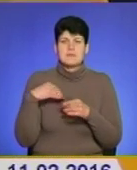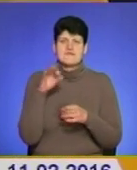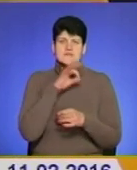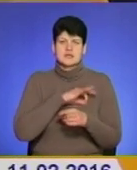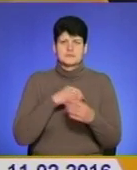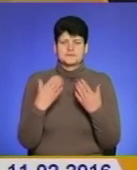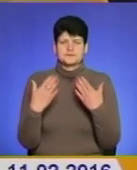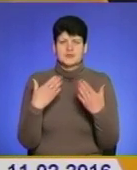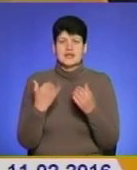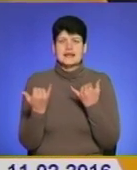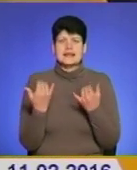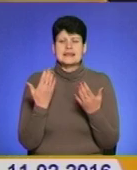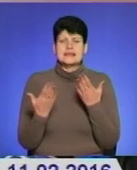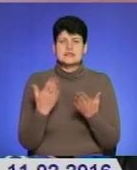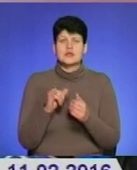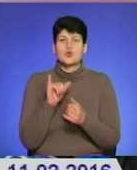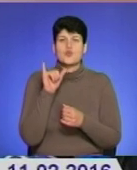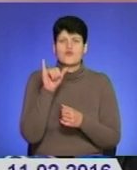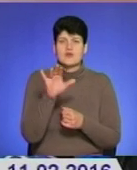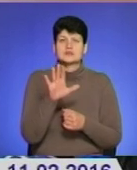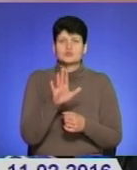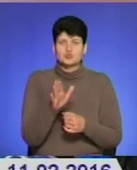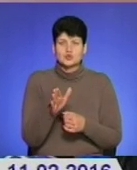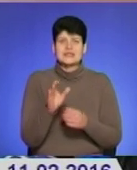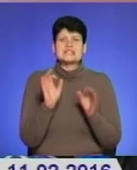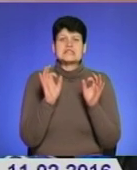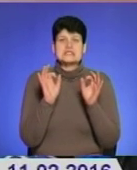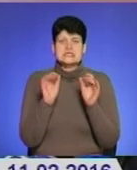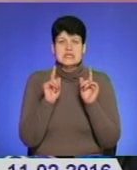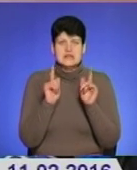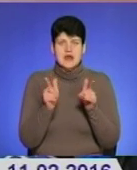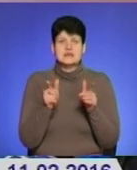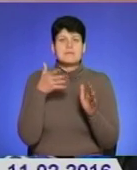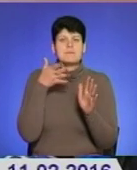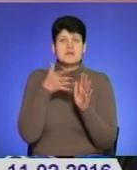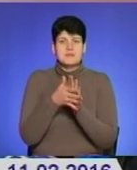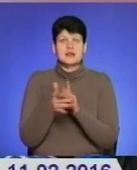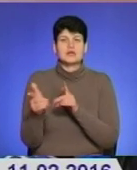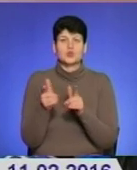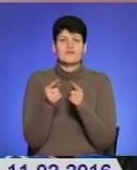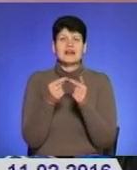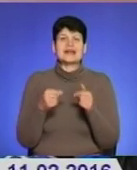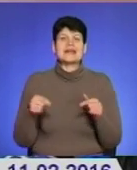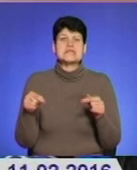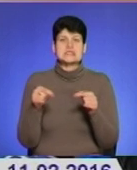Якщо у вас буде согласие і понимання, то ми готові організувати